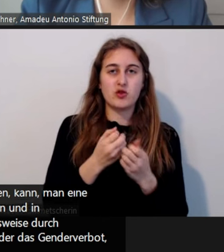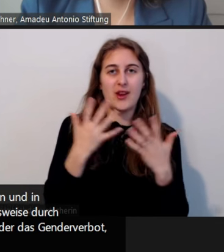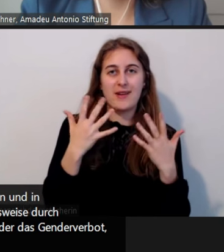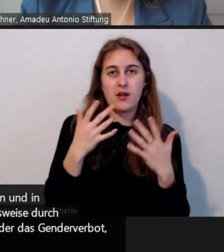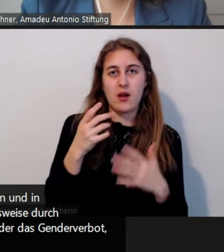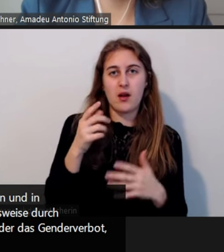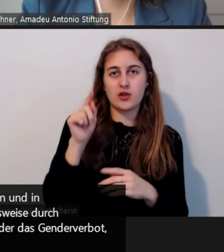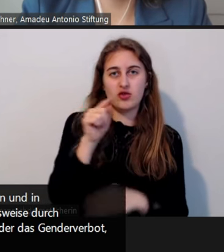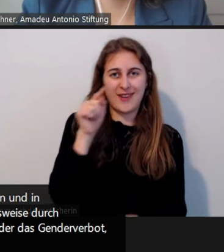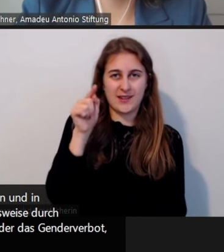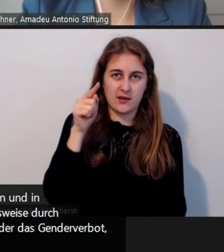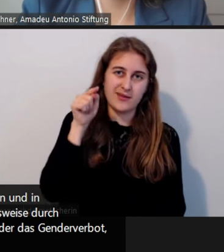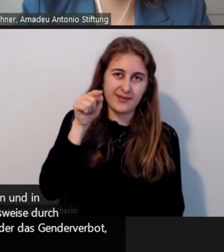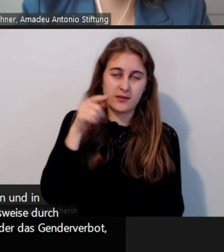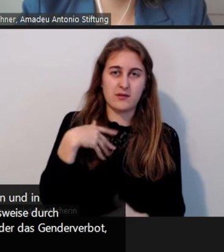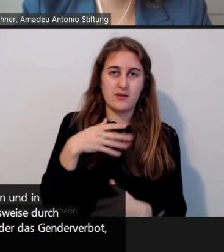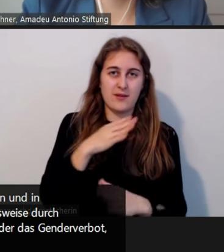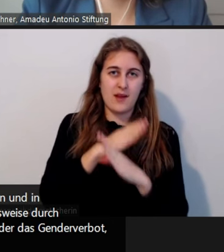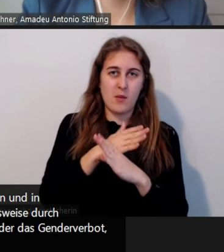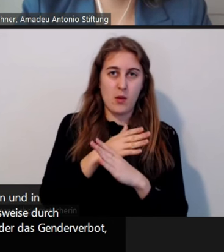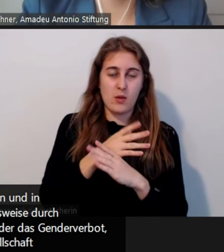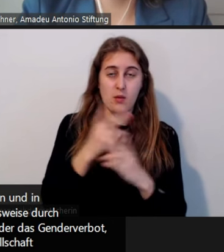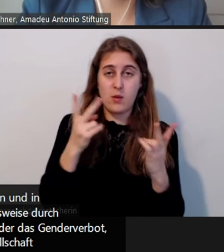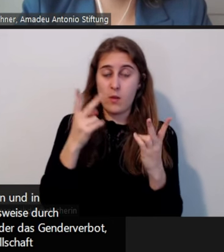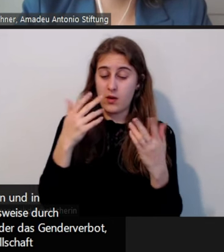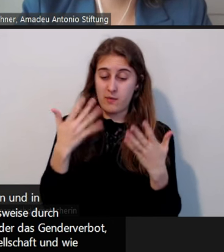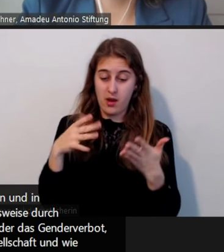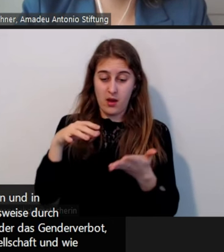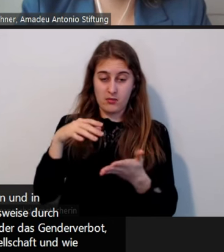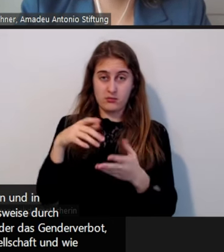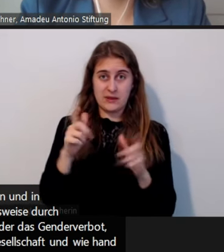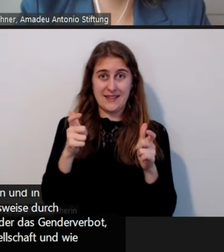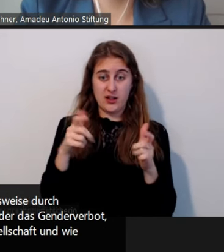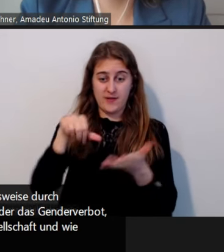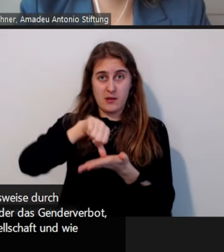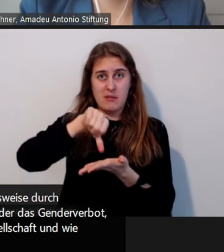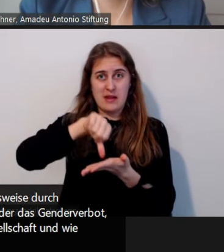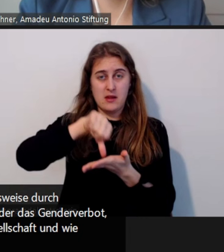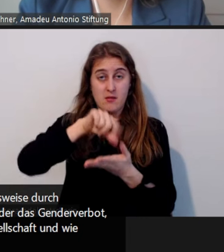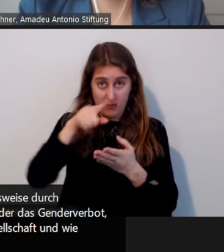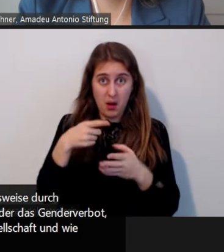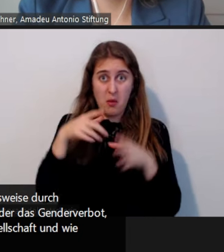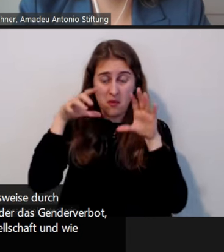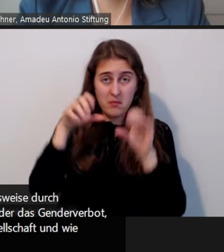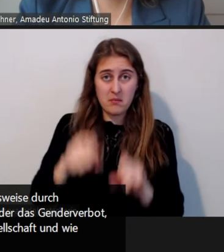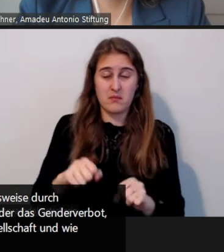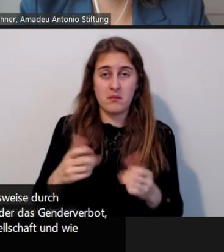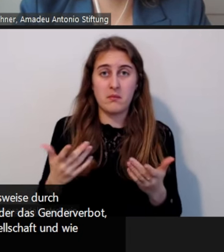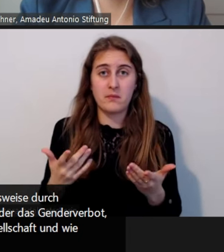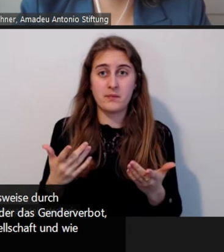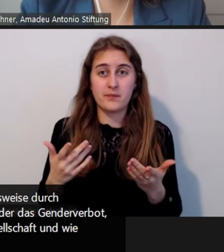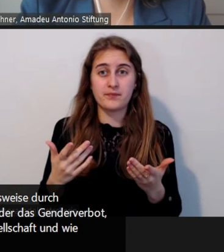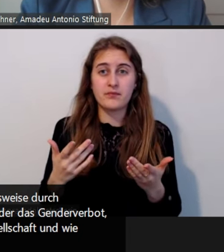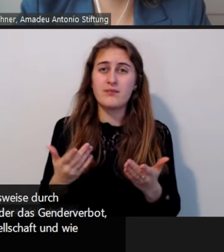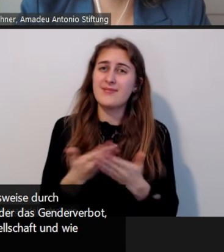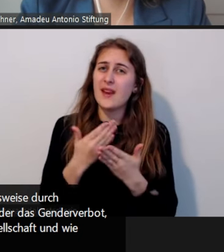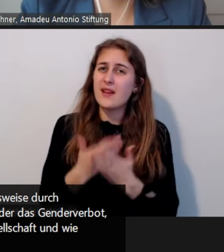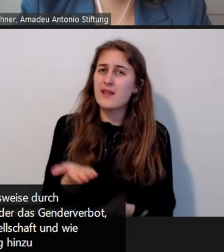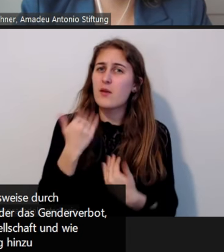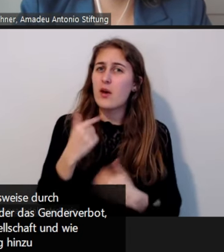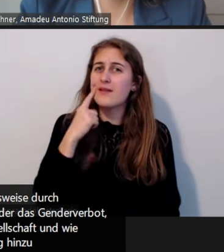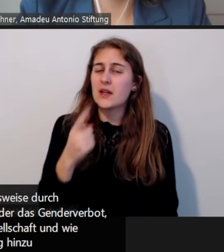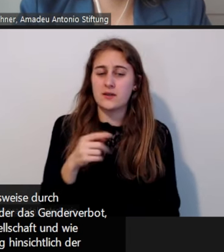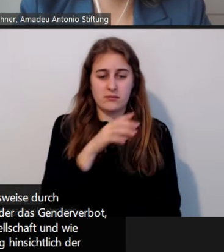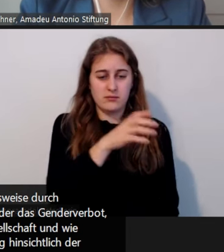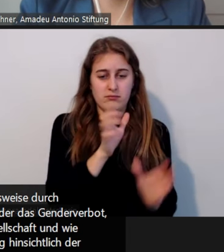auch durch die vermeintliche Mähte der Gesellschaft und wie handhabt ihr die Meldestelle, also die Zuordnung hinsichtlich